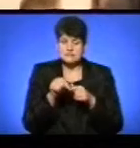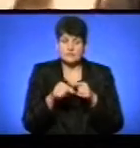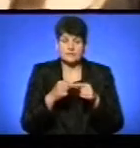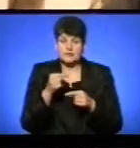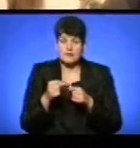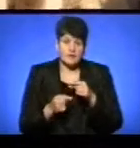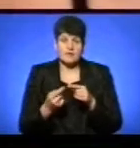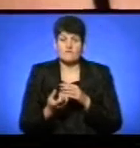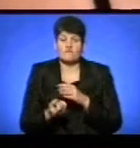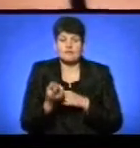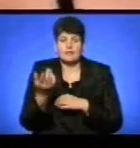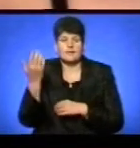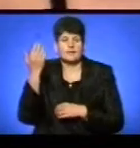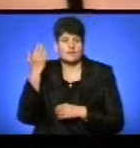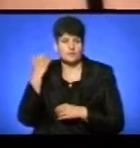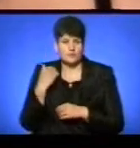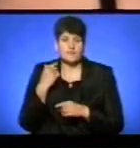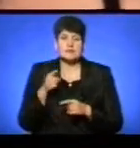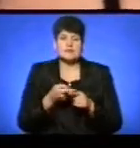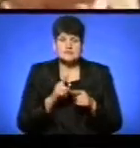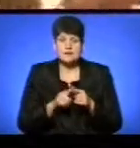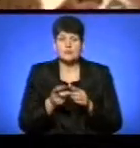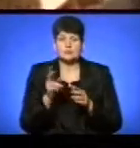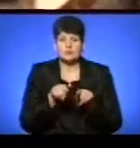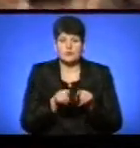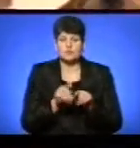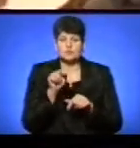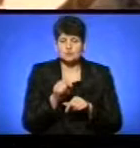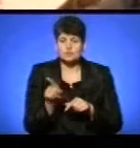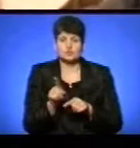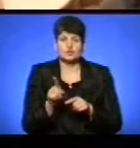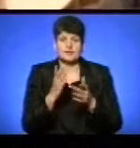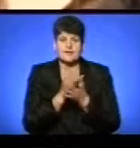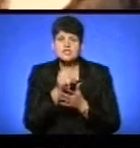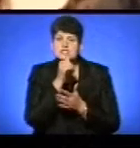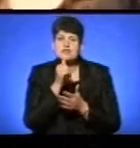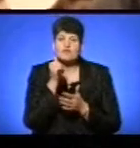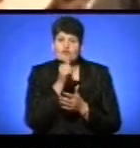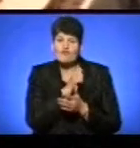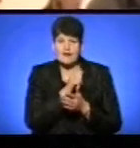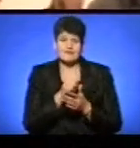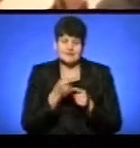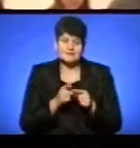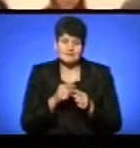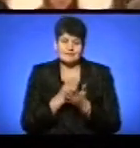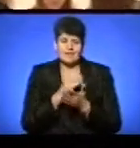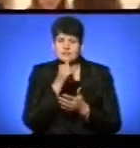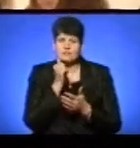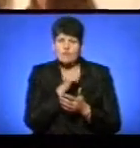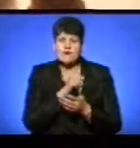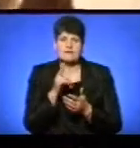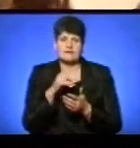зарядилася ще днівдавно. Криптографія полягає в тому, що йде шифрування даних, це є шифруванням даних за